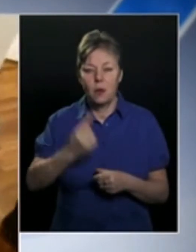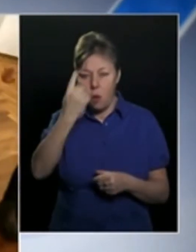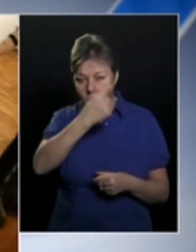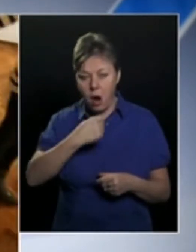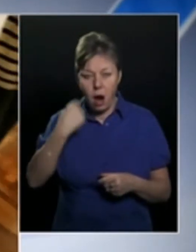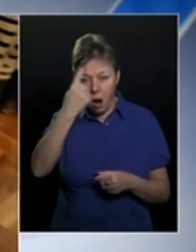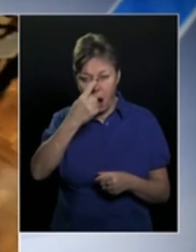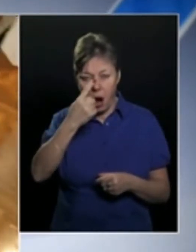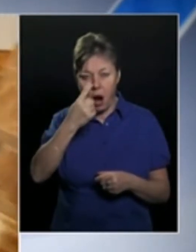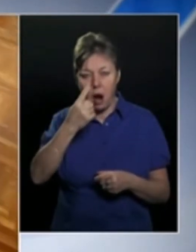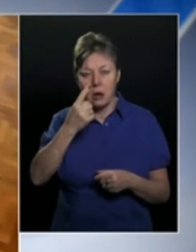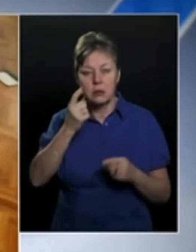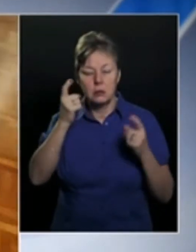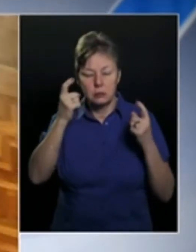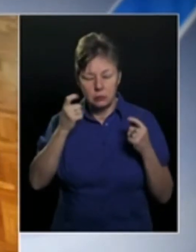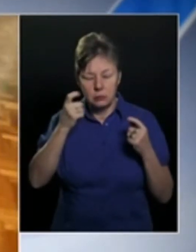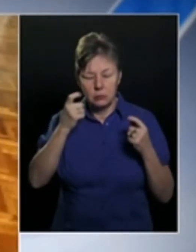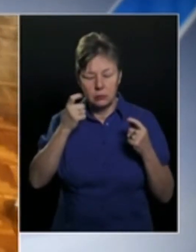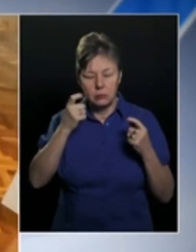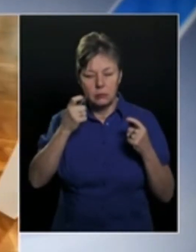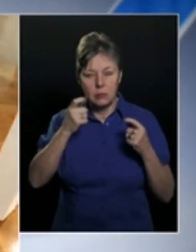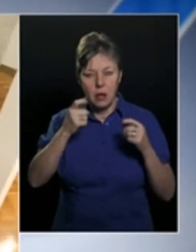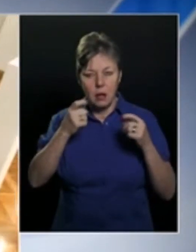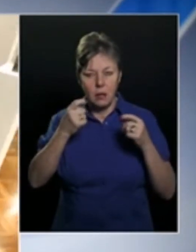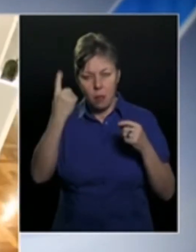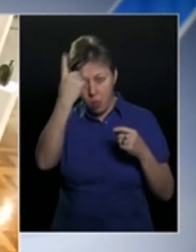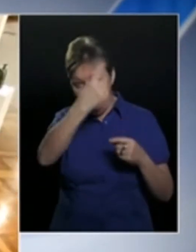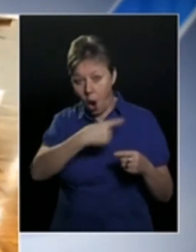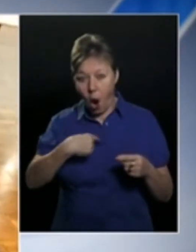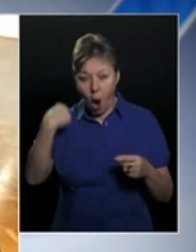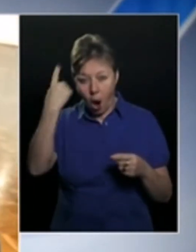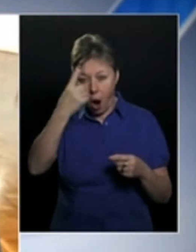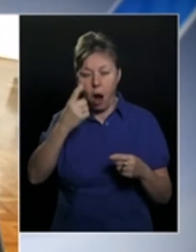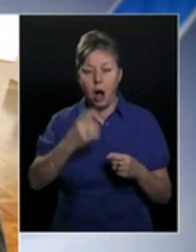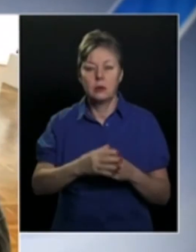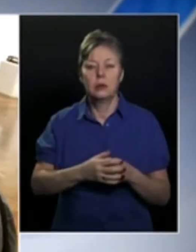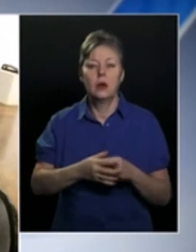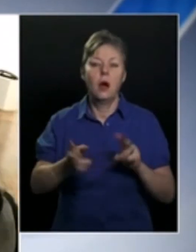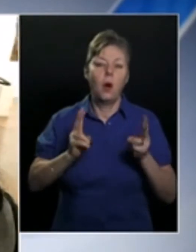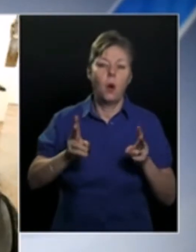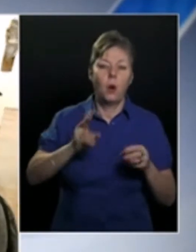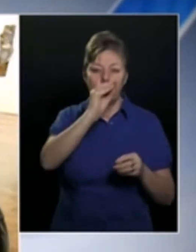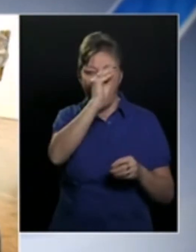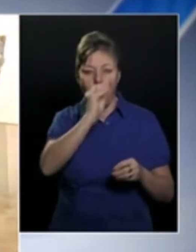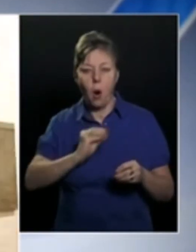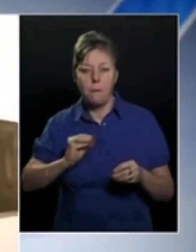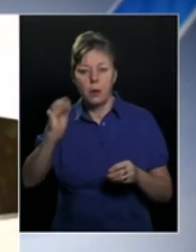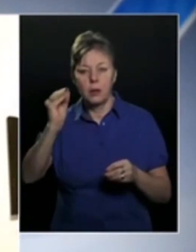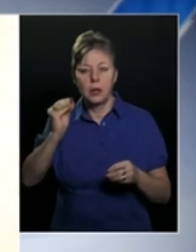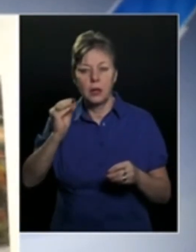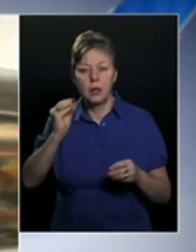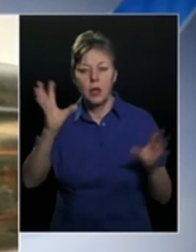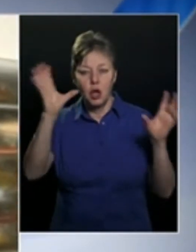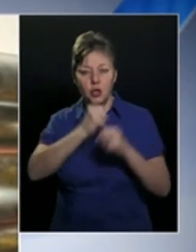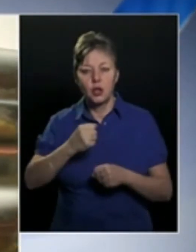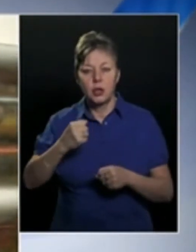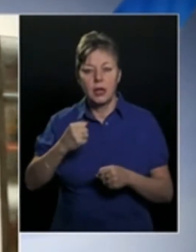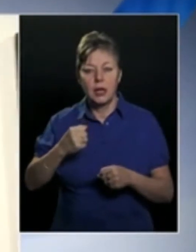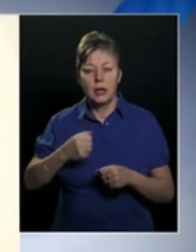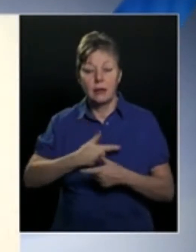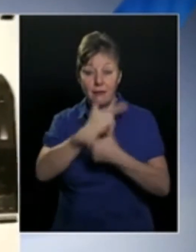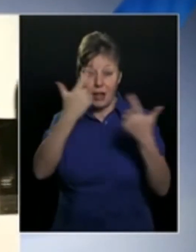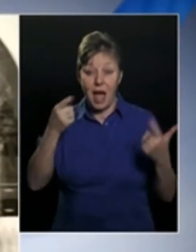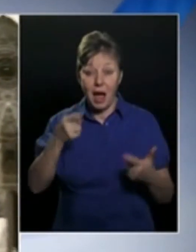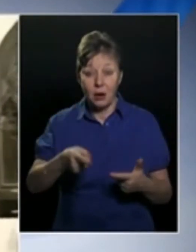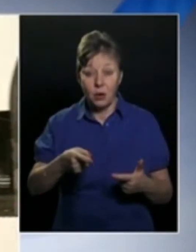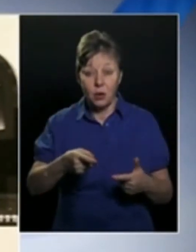Tehát, hogy egy arc látható, csukva van a szeme, nagyméretű, hogyan komponeltek, sötét, világos,